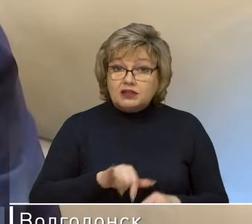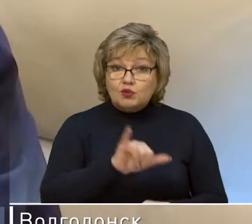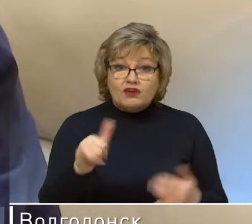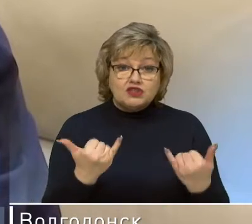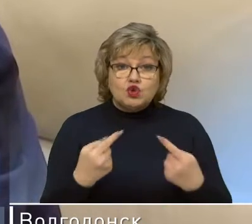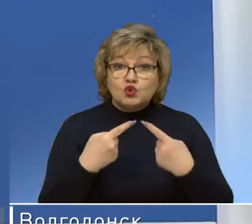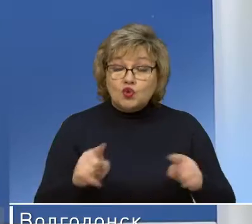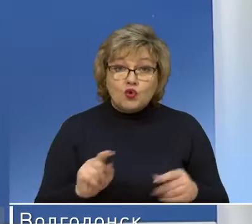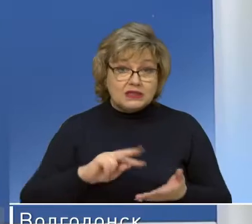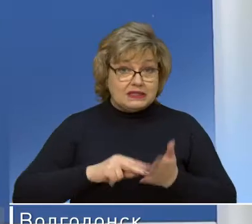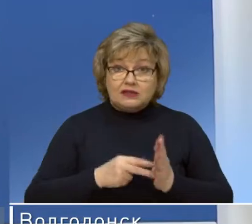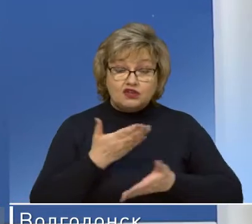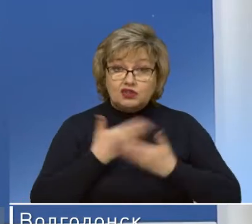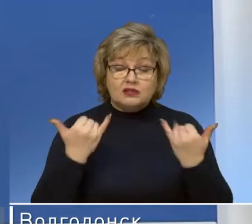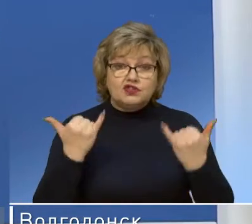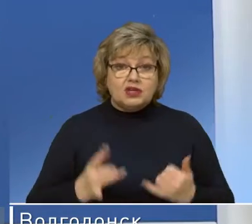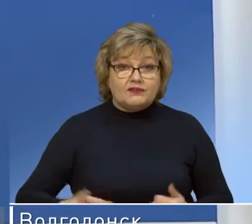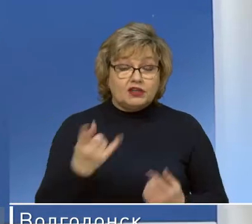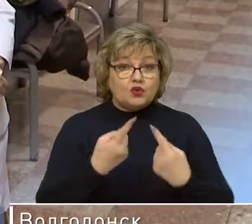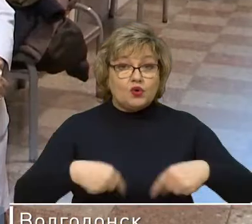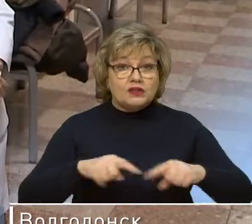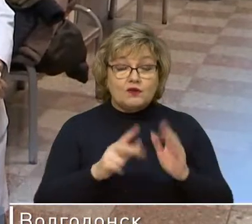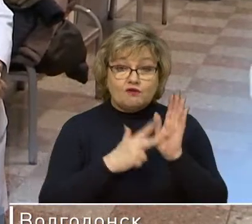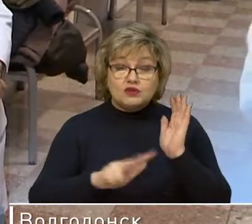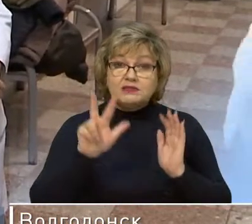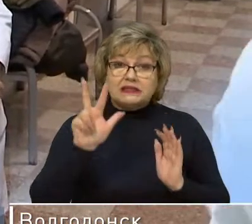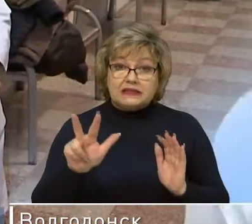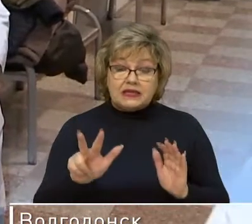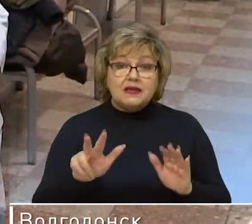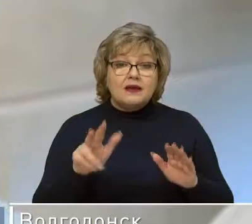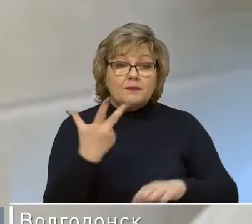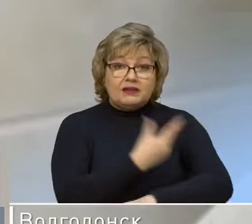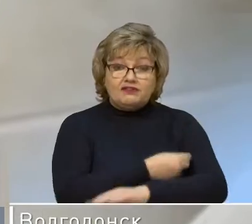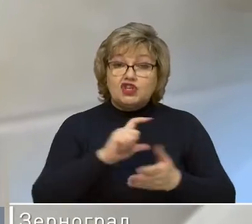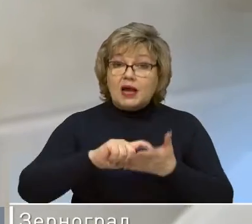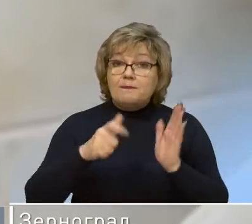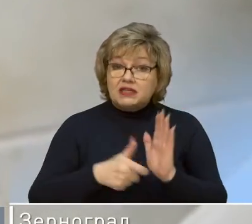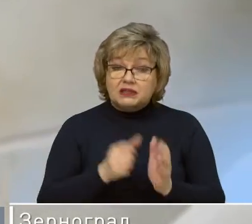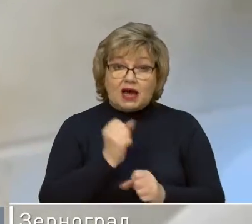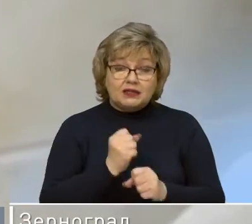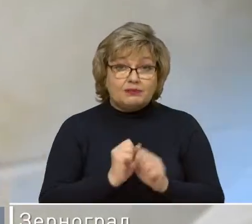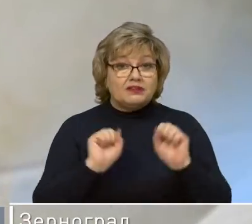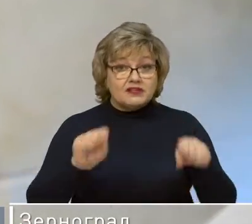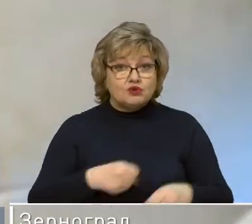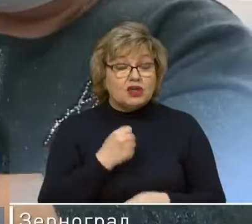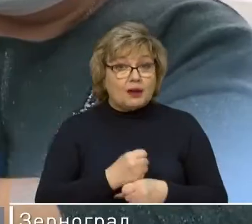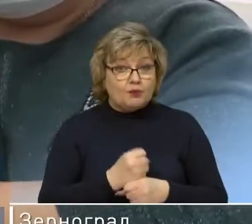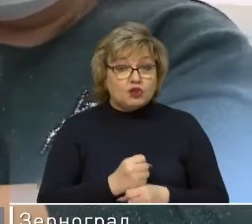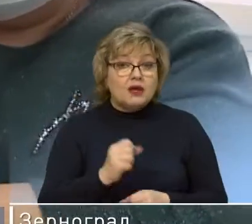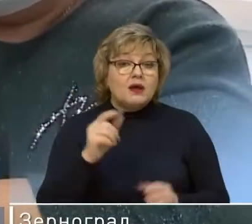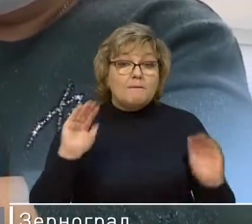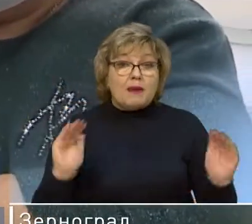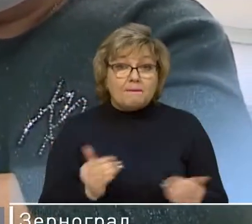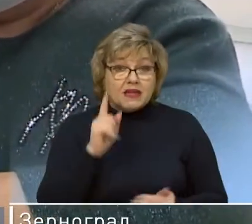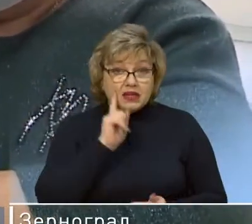другой задачи нет. Сейчас в регионе организовано 83 прививочных кабинета. Отрабатывается возможность работы мобильных